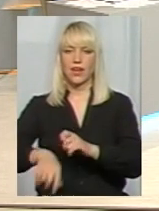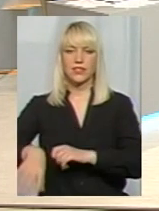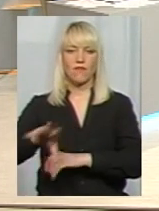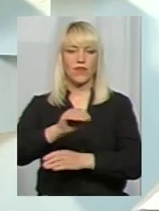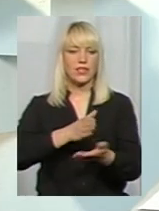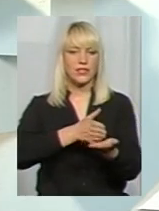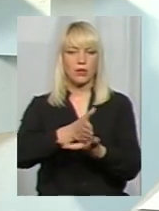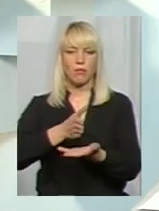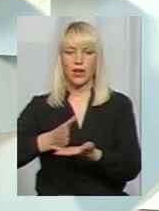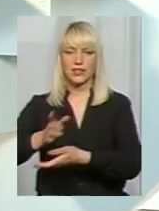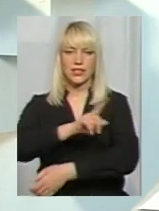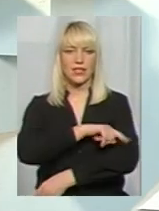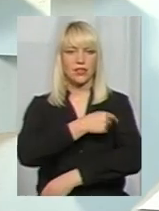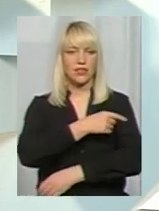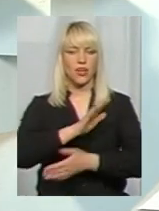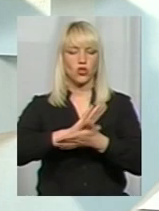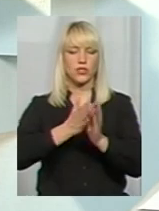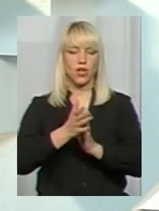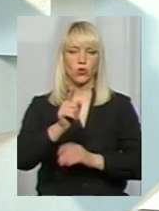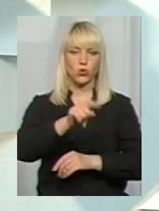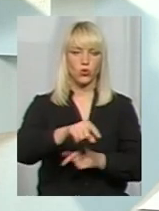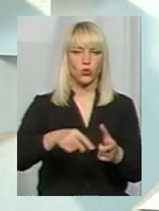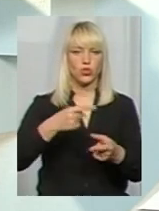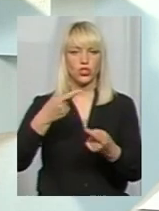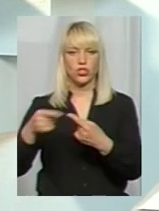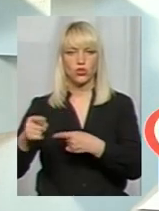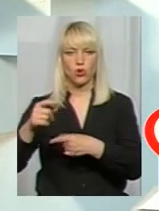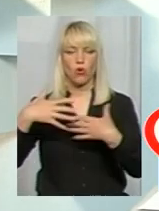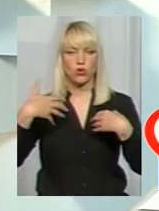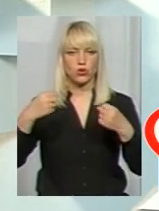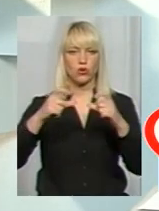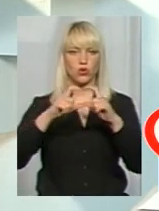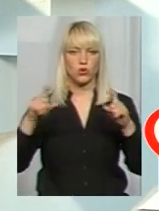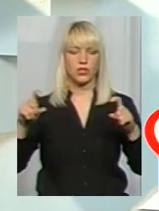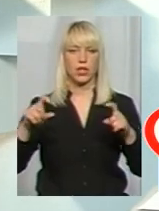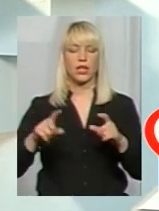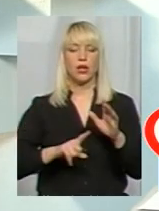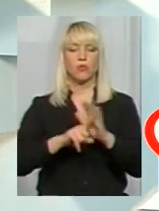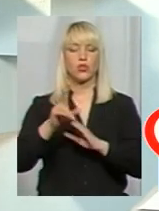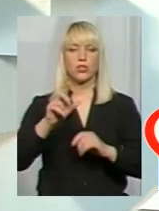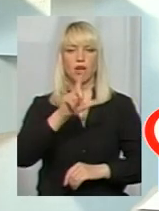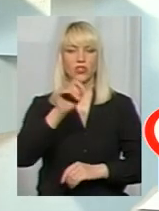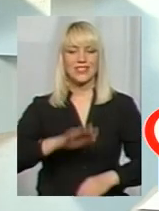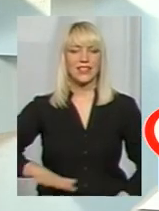спектр санітарного стану того чи іншого оздоровчого закладу, починаючи від території,